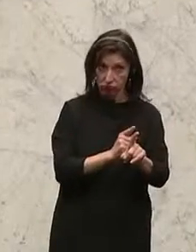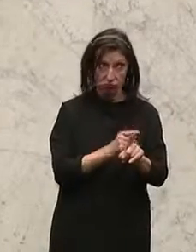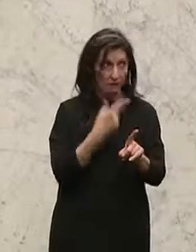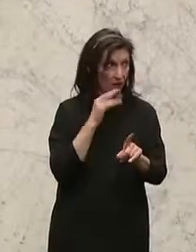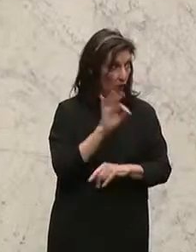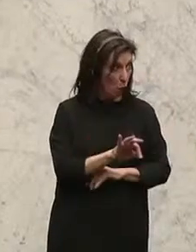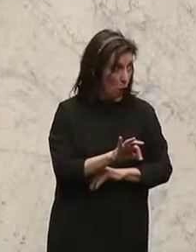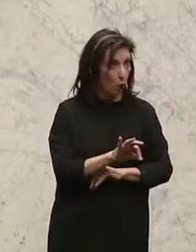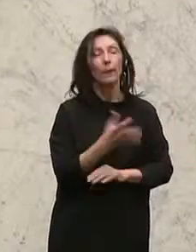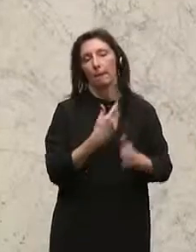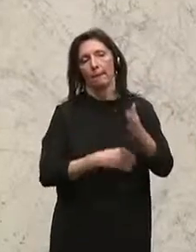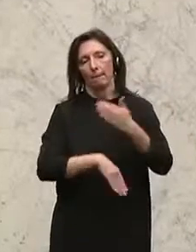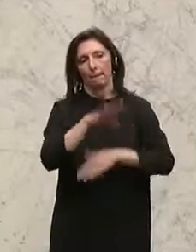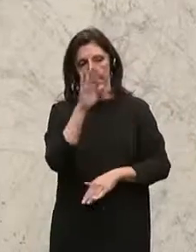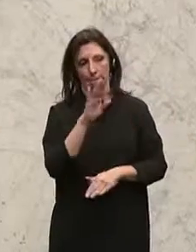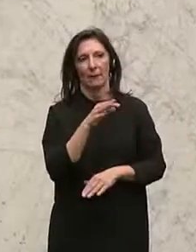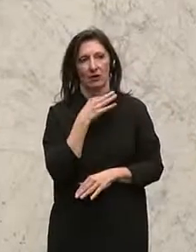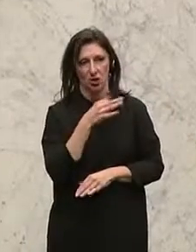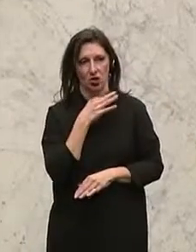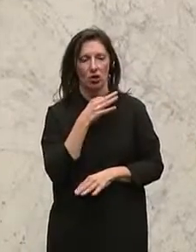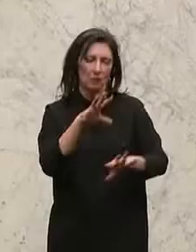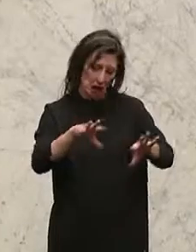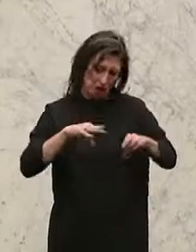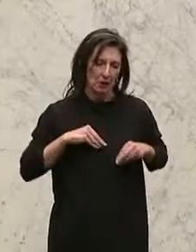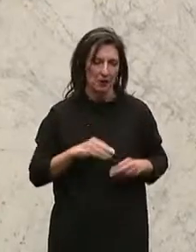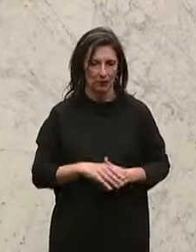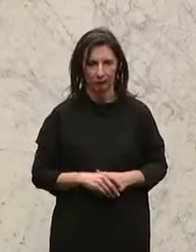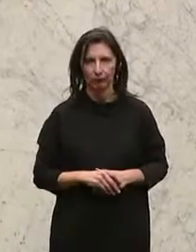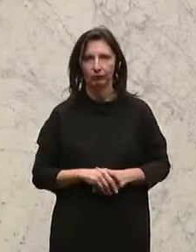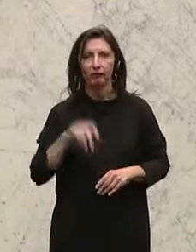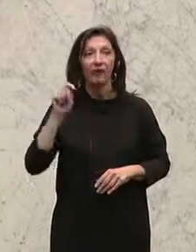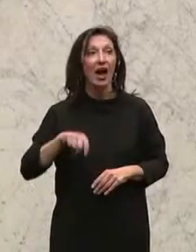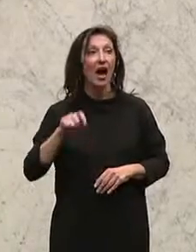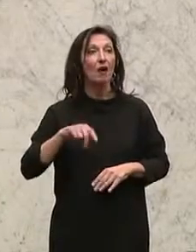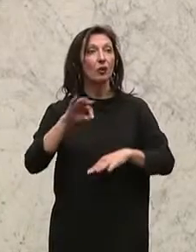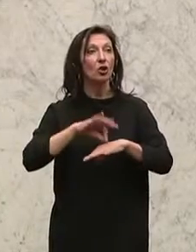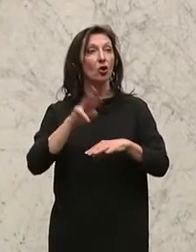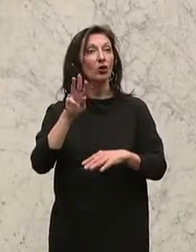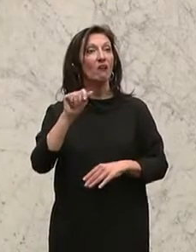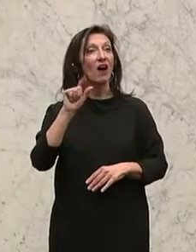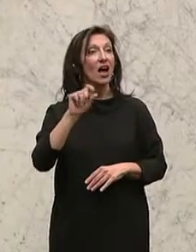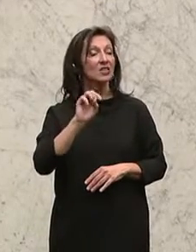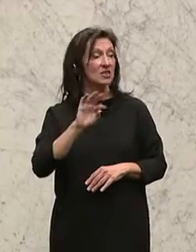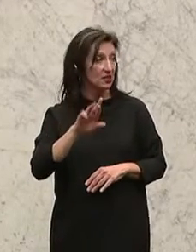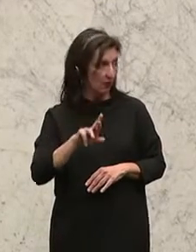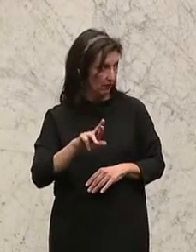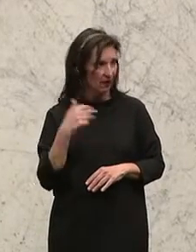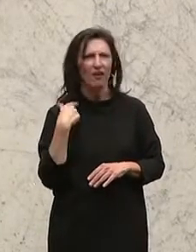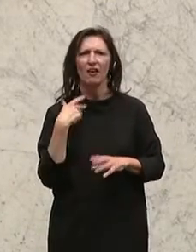Das ist mit Mehrheit angenommen. Die Abgeordneten Dr. Walser, Kolleginnen und Kollegen, haben einen